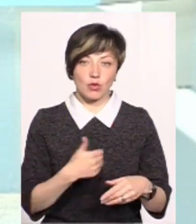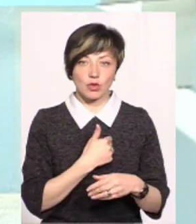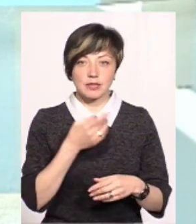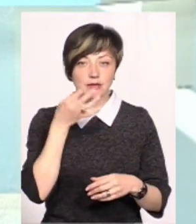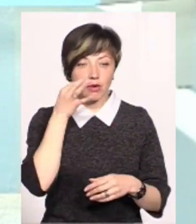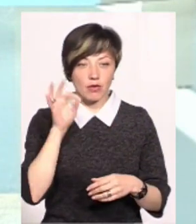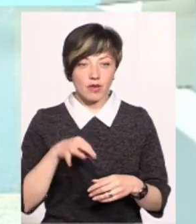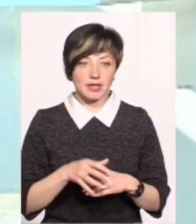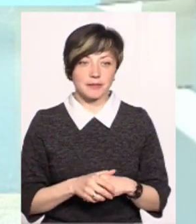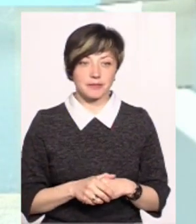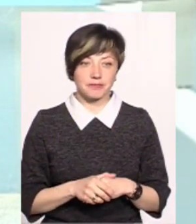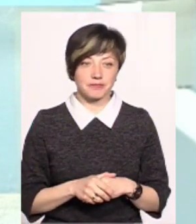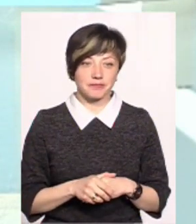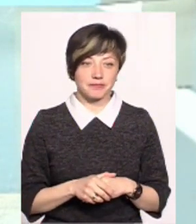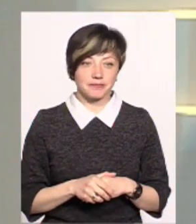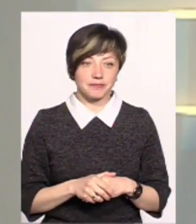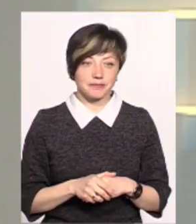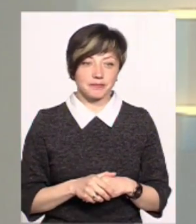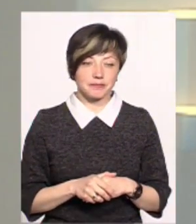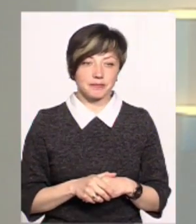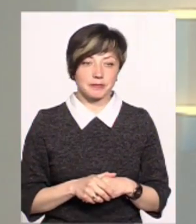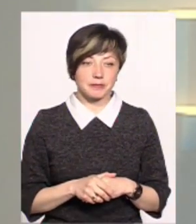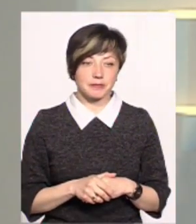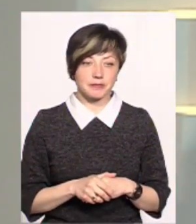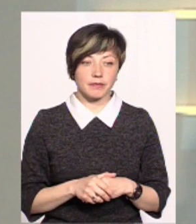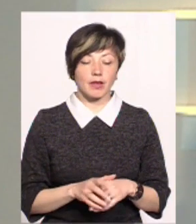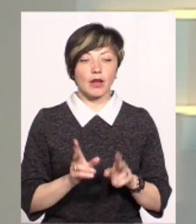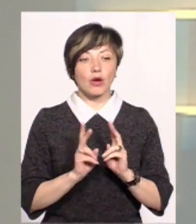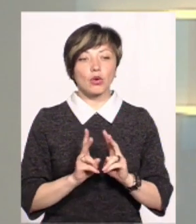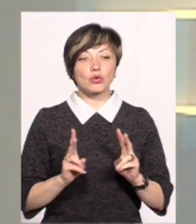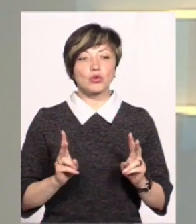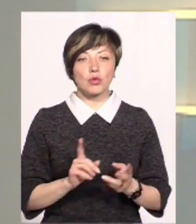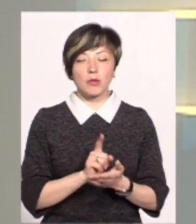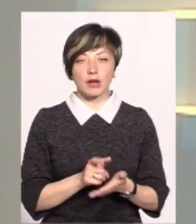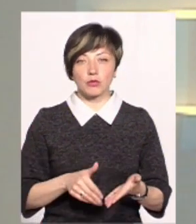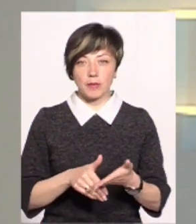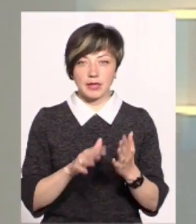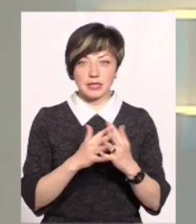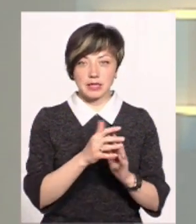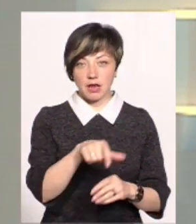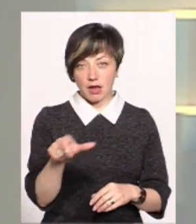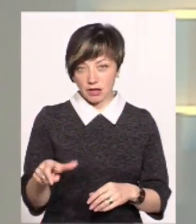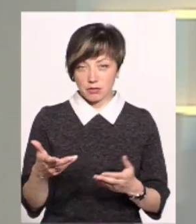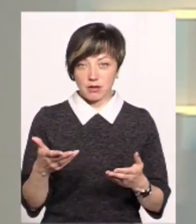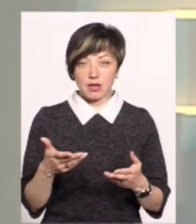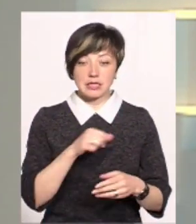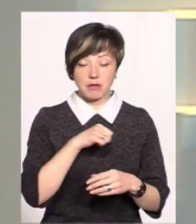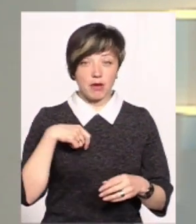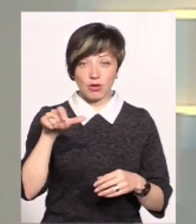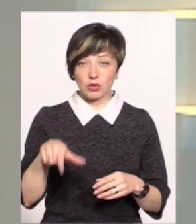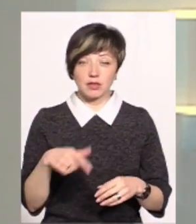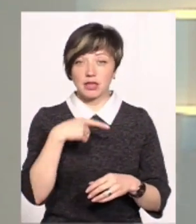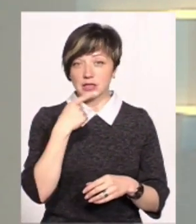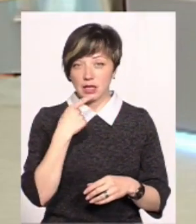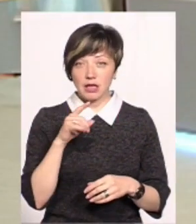коли їй хочеться смакувати, коли на неї немає ціни. А от цікаво, хто ж має оце допомагати селянам? Бо ж, ну, сама людина,